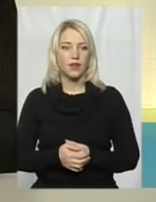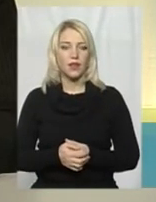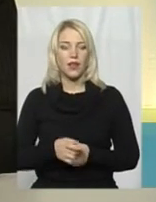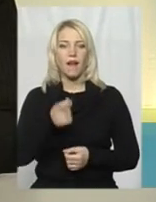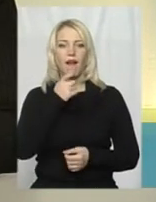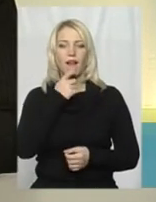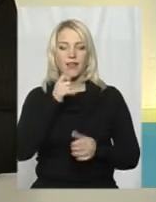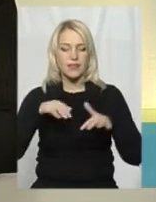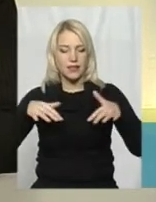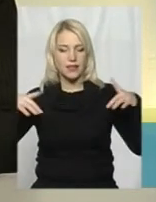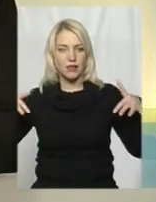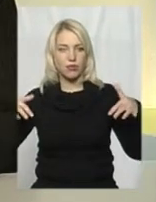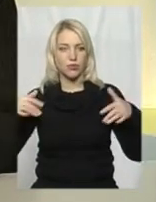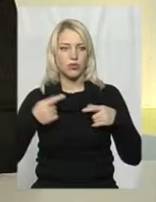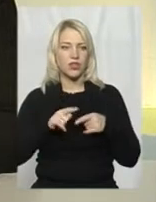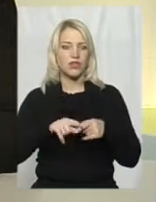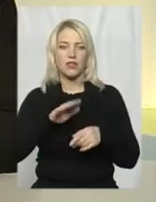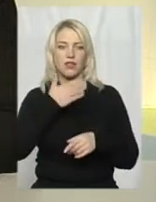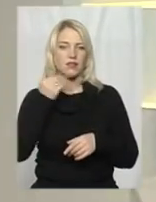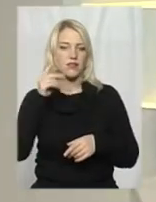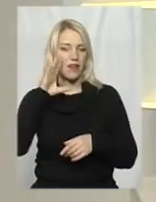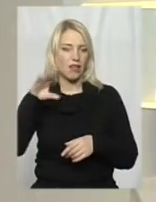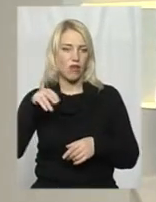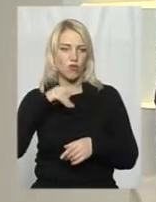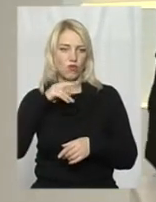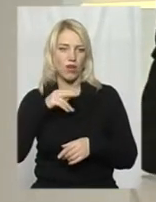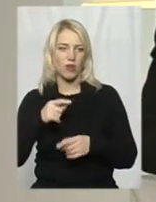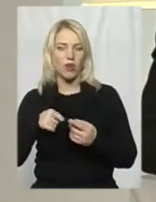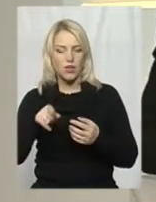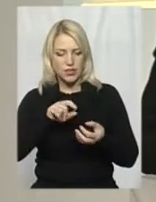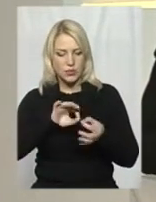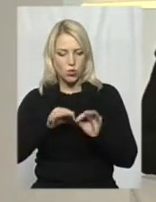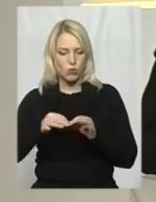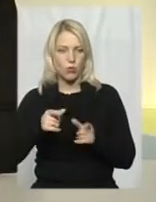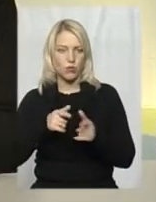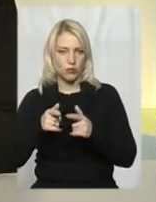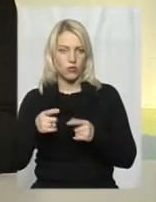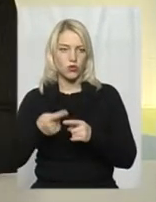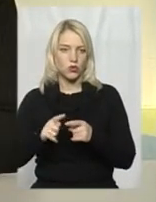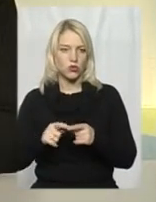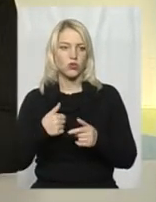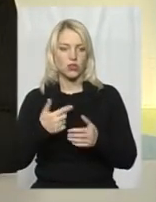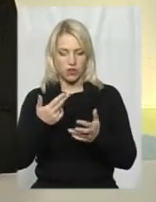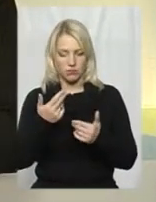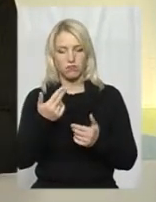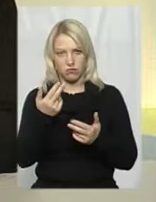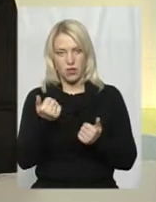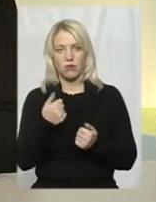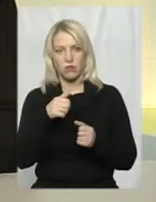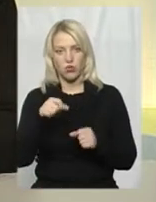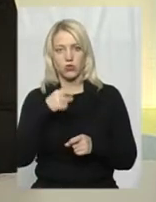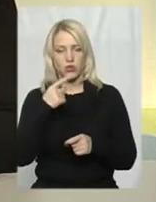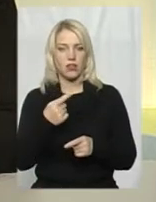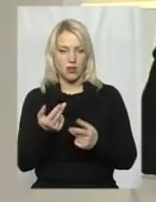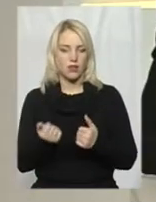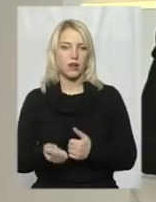трибун, схилів на це можуть і не звернути уваги. Дуже скуркульозна підготовка до цього всього. Я б сказав, що так.